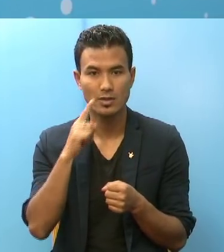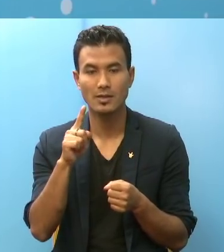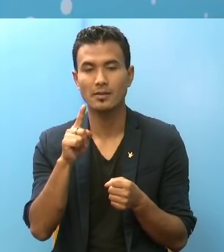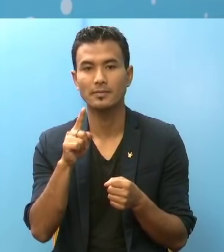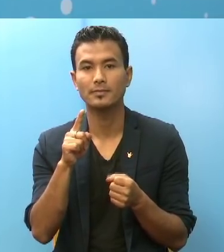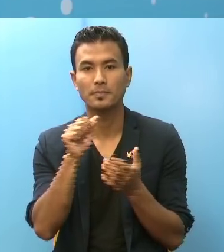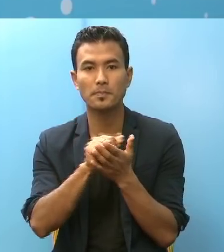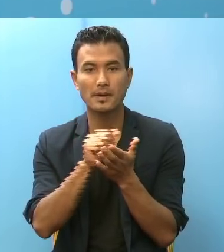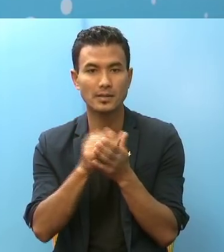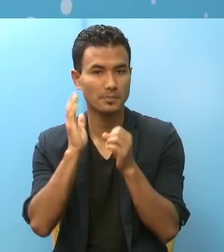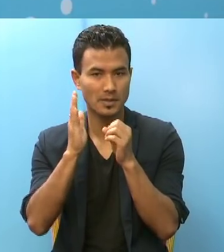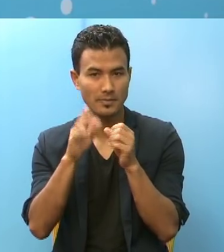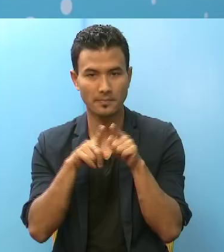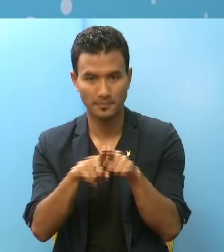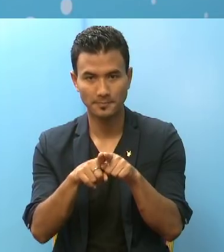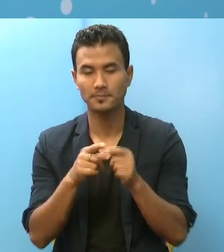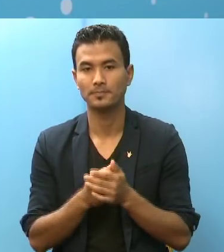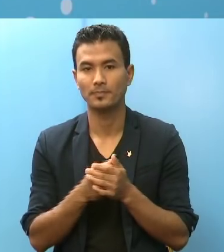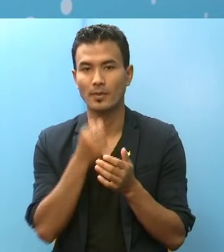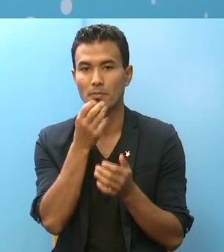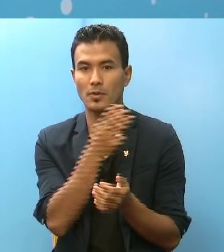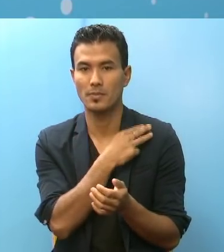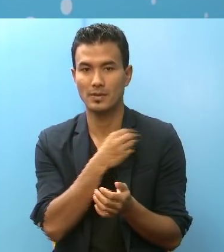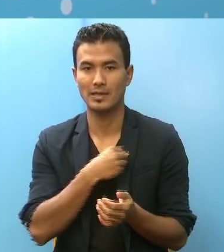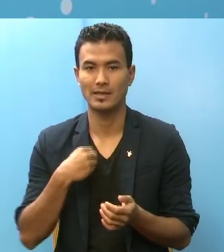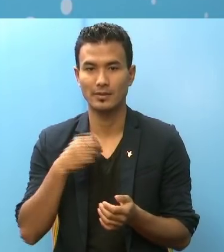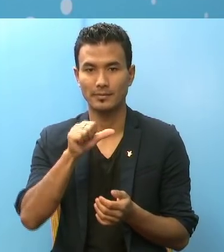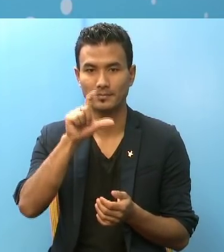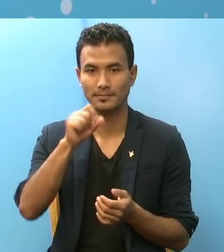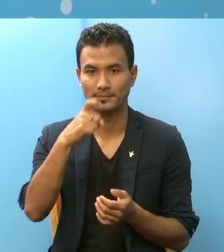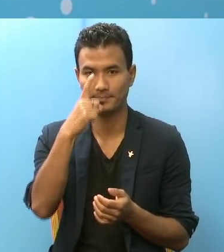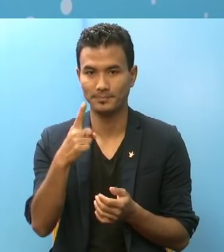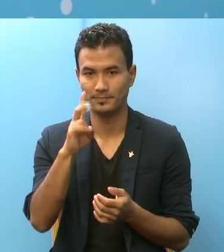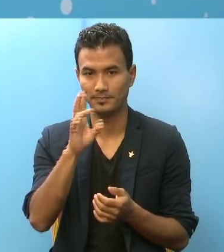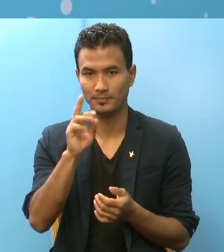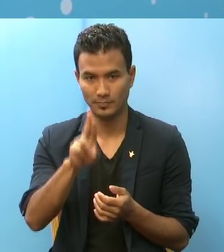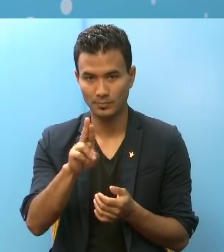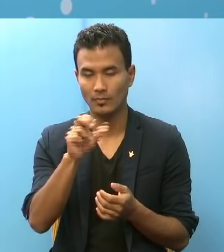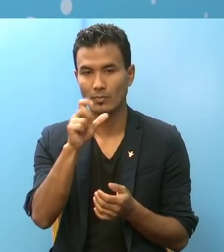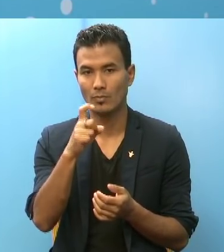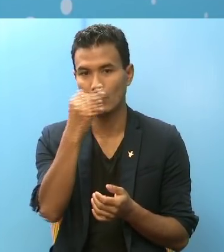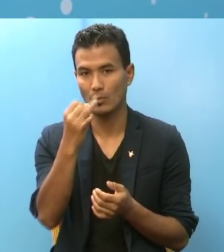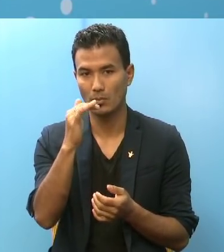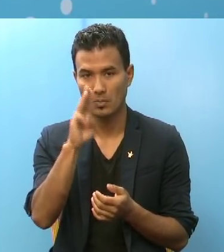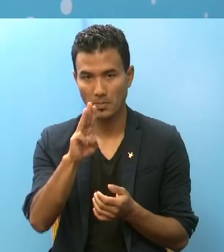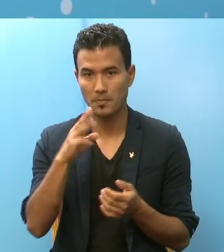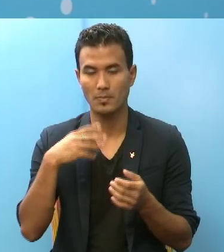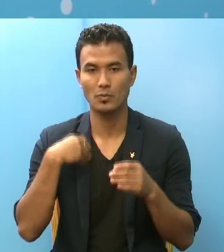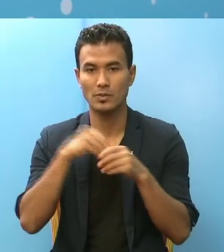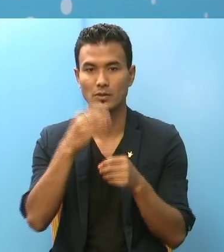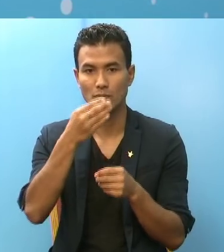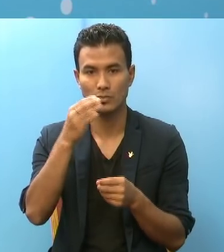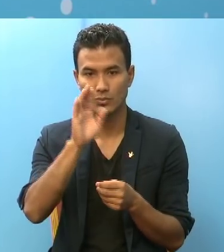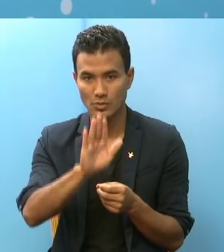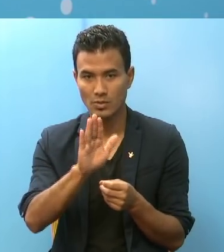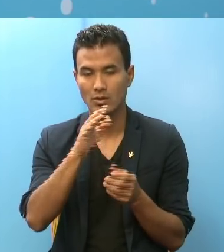प्रेस पीसेंग लिए रा मप्रवत्ता डाक्त जागे शुरुग उटम्या उपास्टित वाएको छुँ रहसांकेति